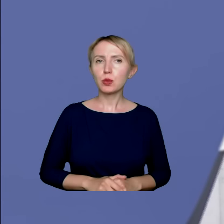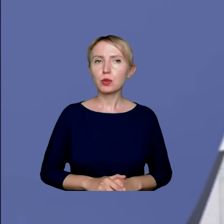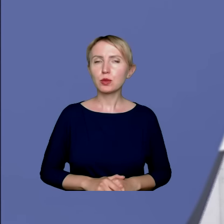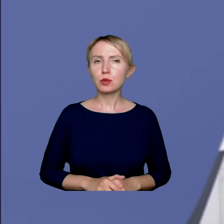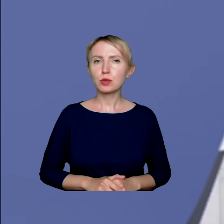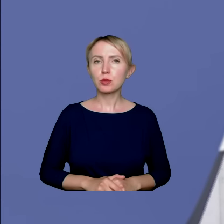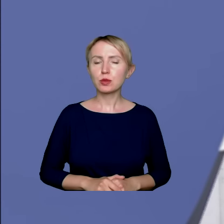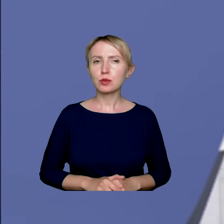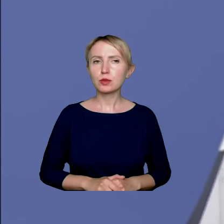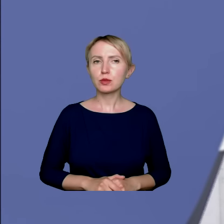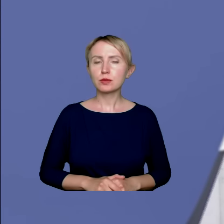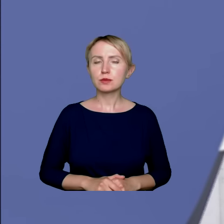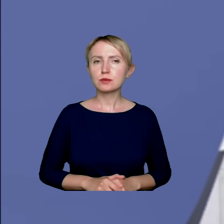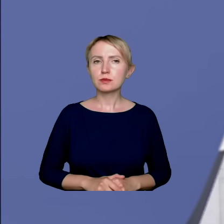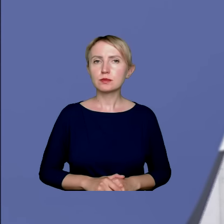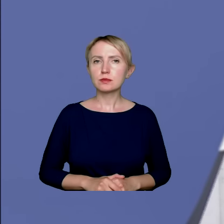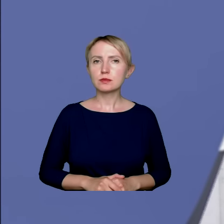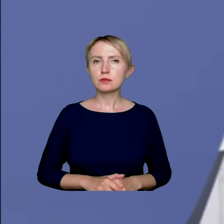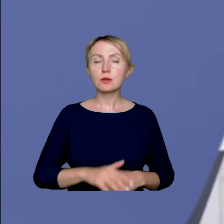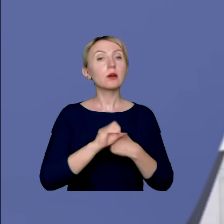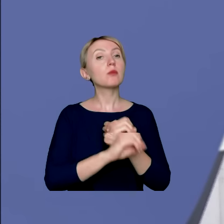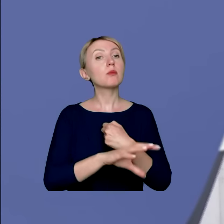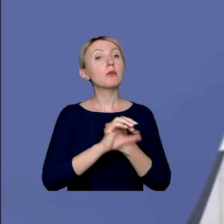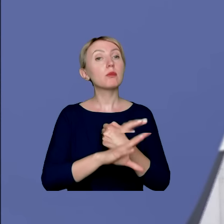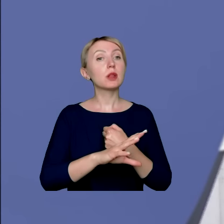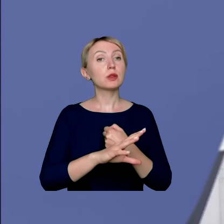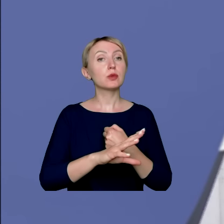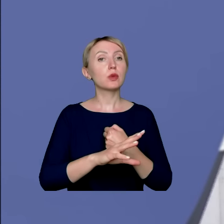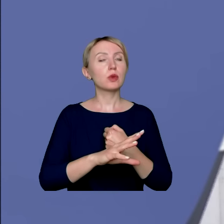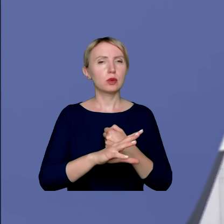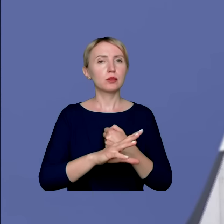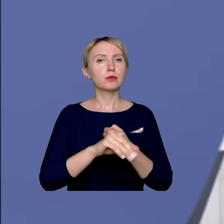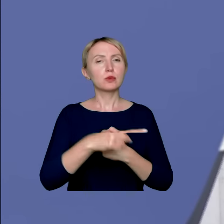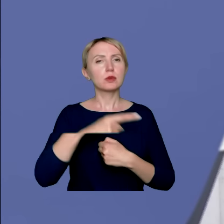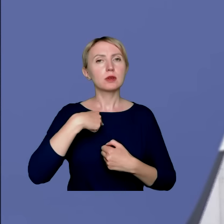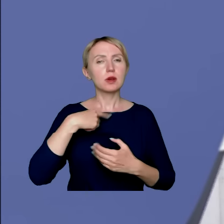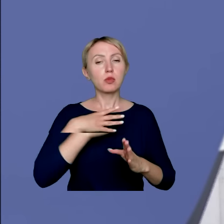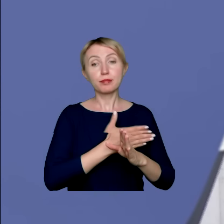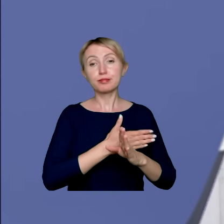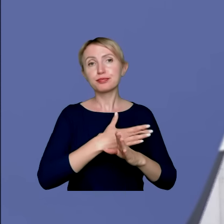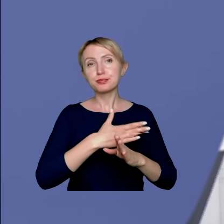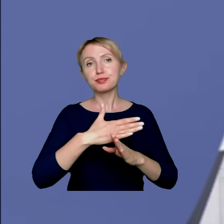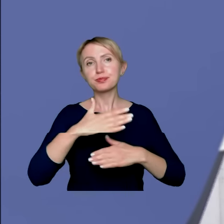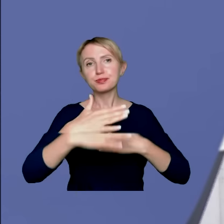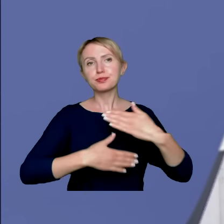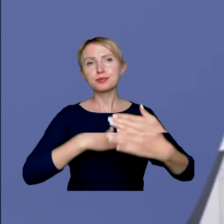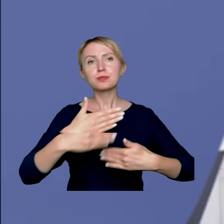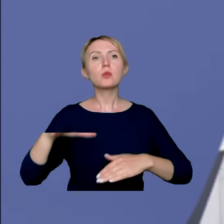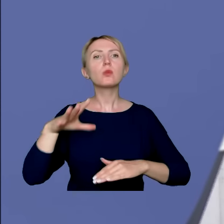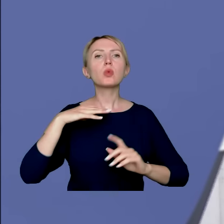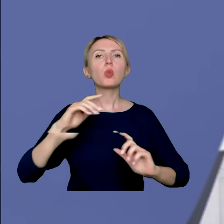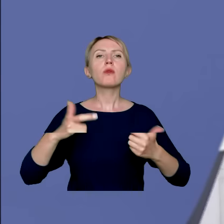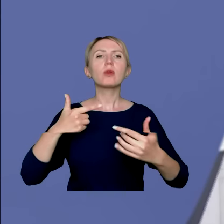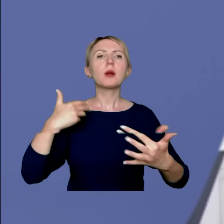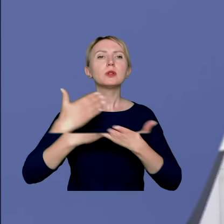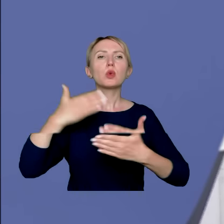roli regulatorów mediów audiowizualnych, doszedłem do wydarzeń, które miały miejsce pod koniec zeszłego roku.